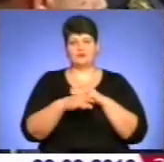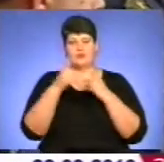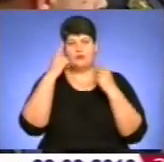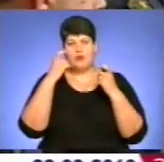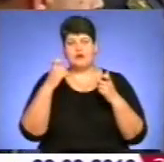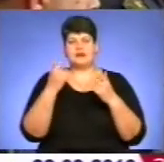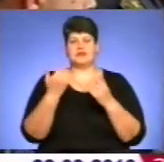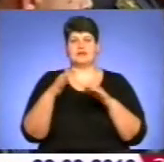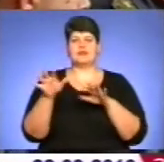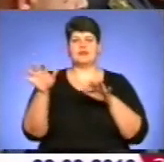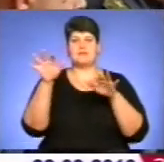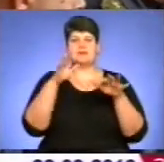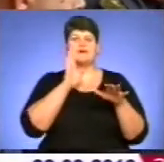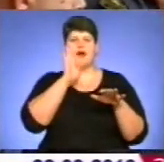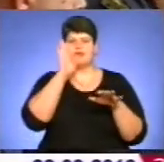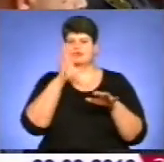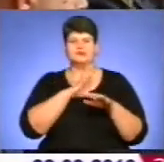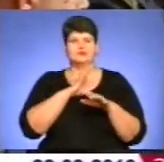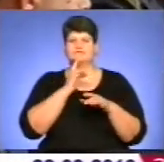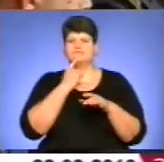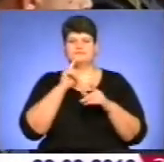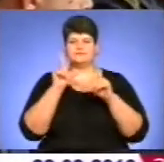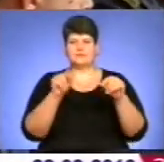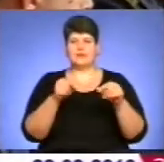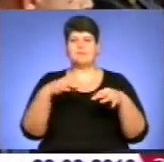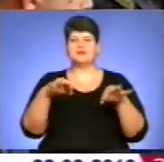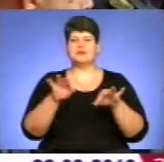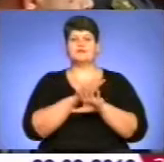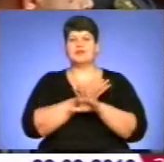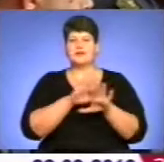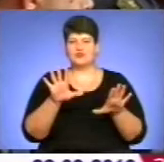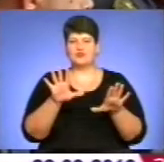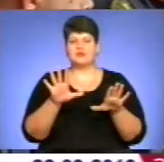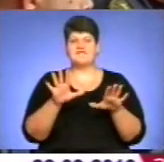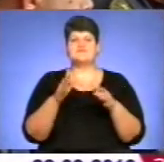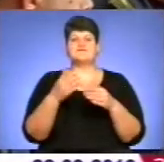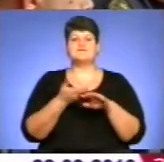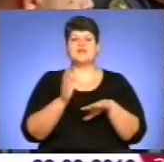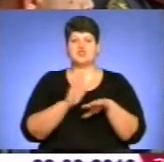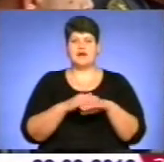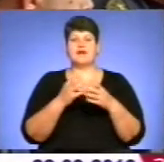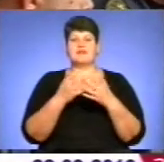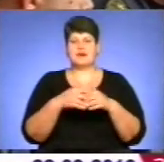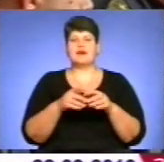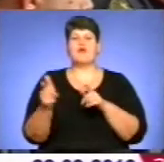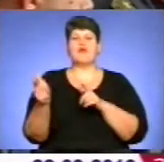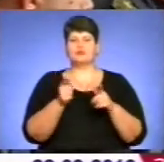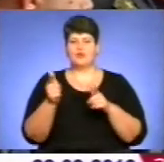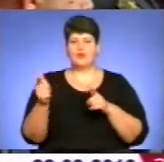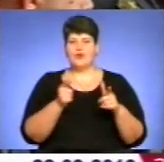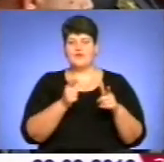Намети на ранок будуть серйозні. Тому що машини не будуть йти. Вона важка, техніка готова. Те, що Василь Зеленович сказав.